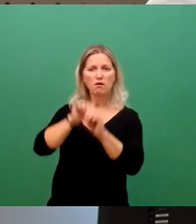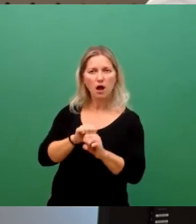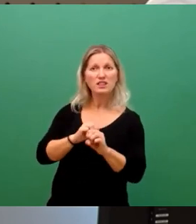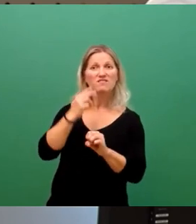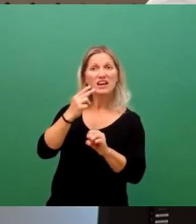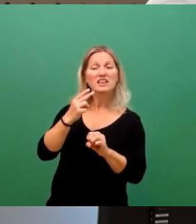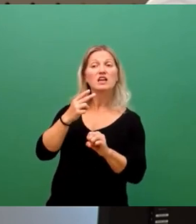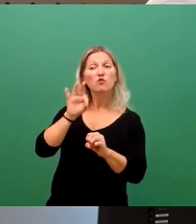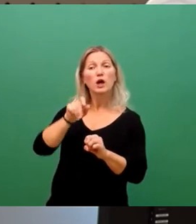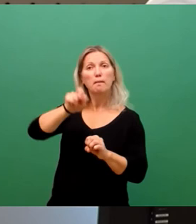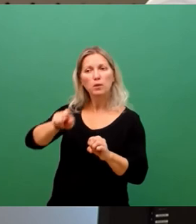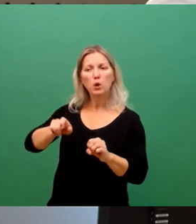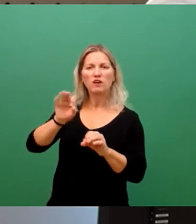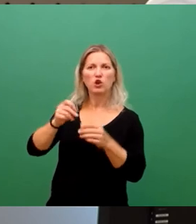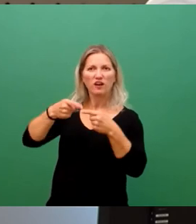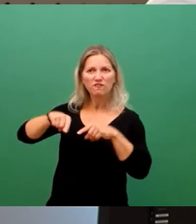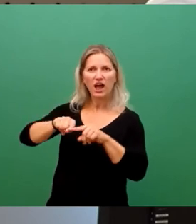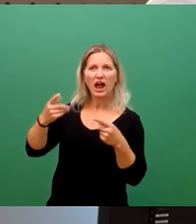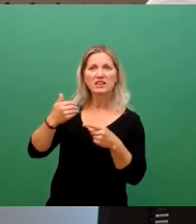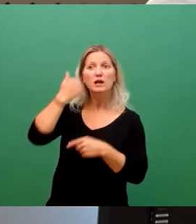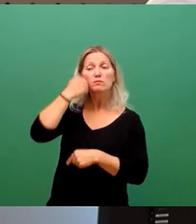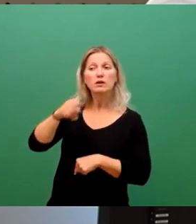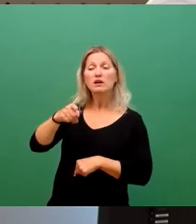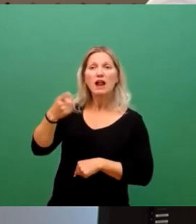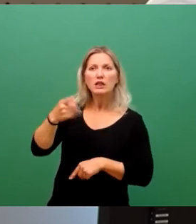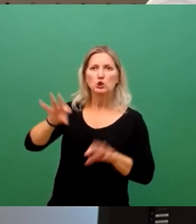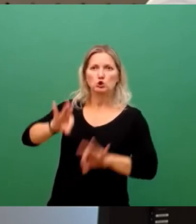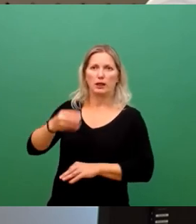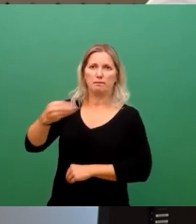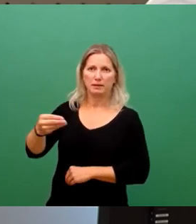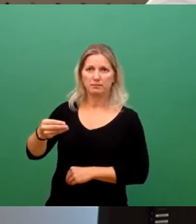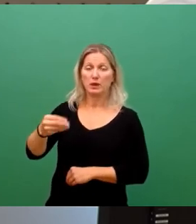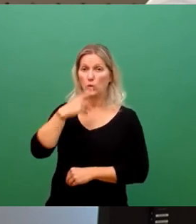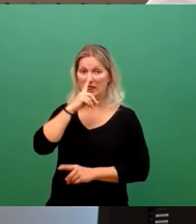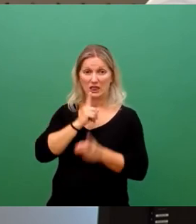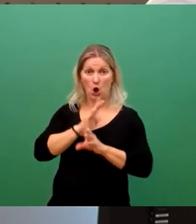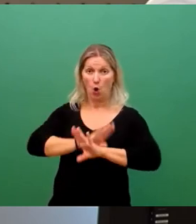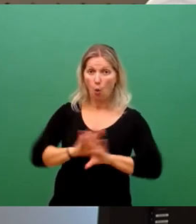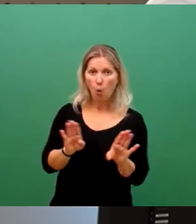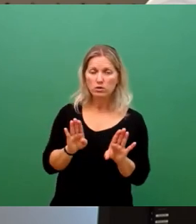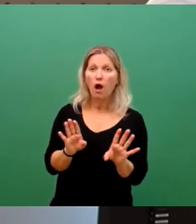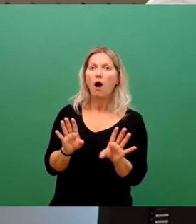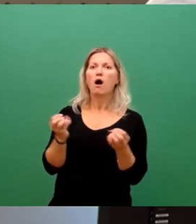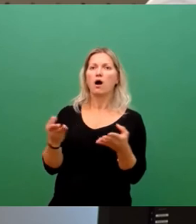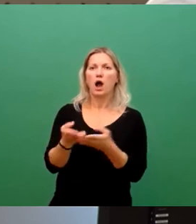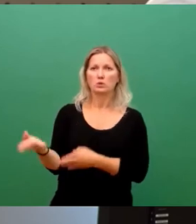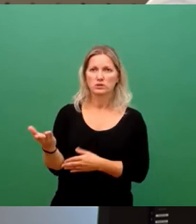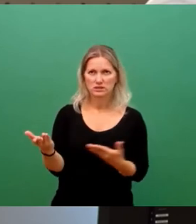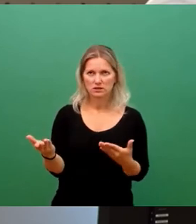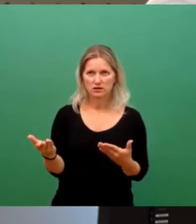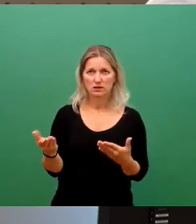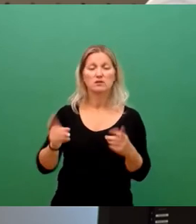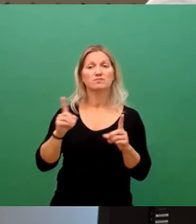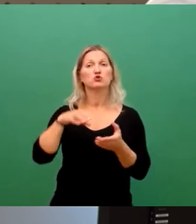Vereinen tatsächlich vielleicht nicht ganz so schlimm trifft, wie wenn wir solche Gespräche eben nicht führen. Da haben wir Möglichkeiten, leider hat der Stadtrat sich in der